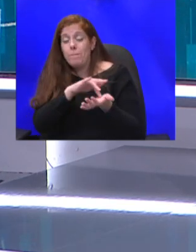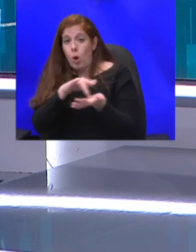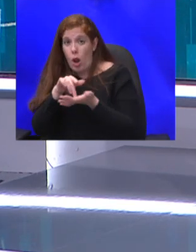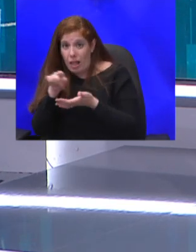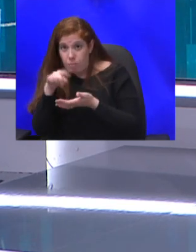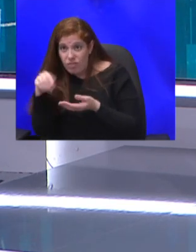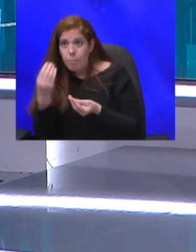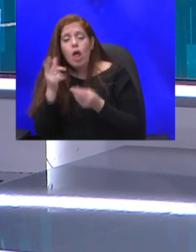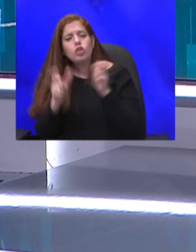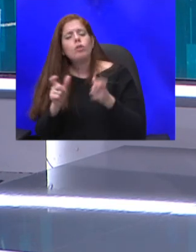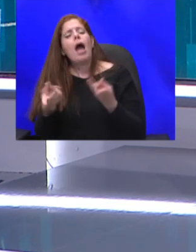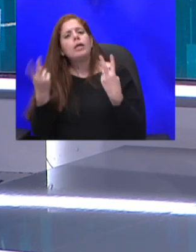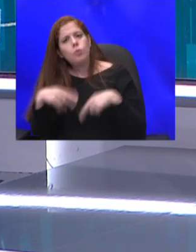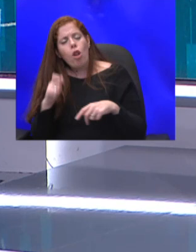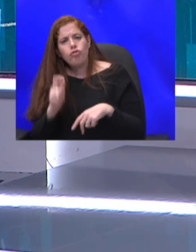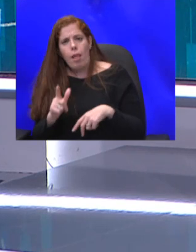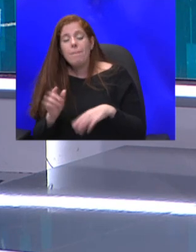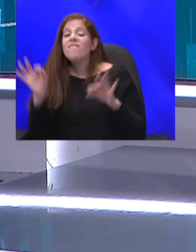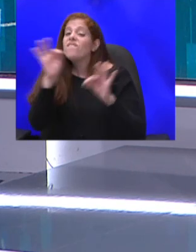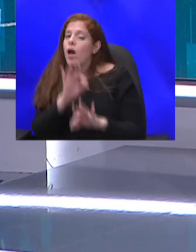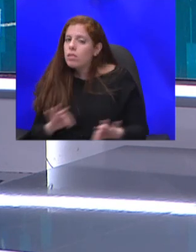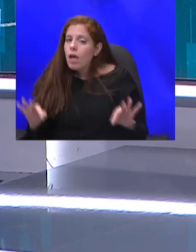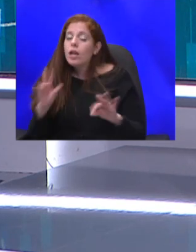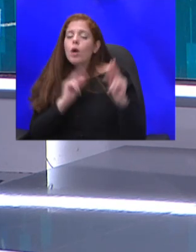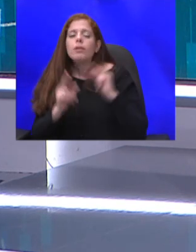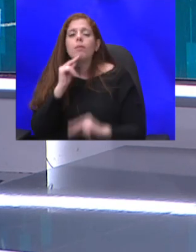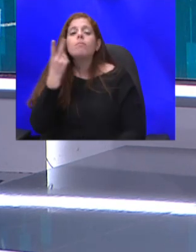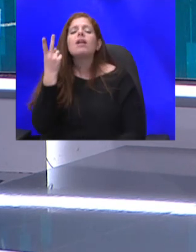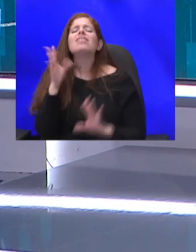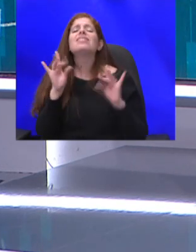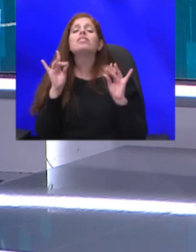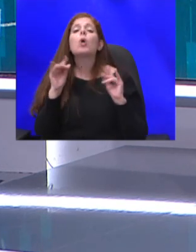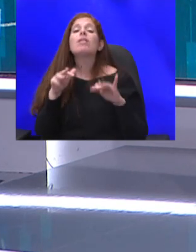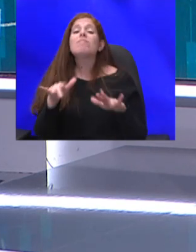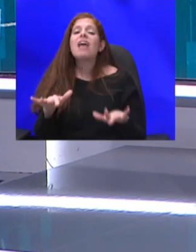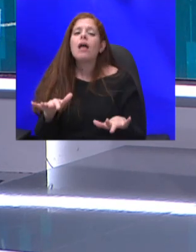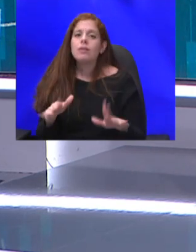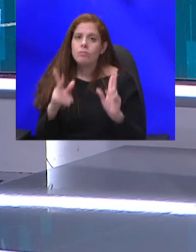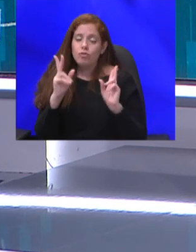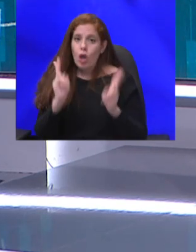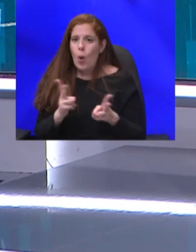החובות שלהם ועדיין אנחנו מדברים על עשרות מיליארדים שיכולת ההחזר שלהם